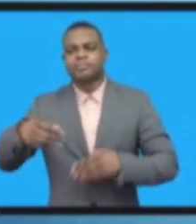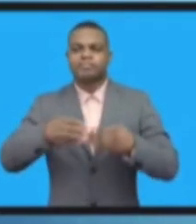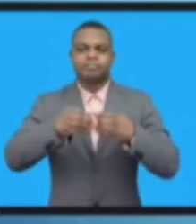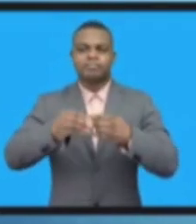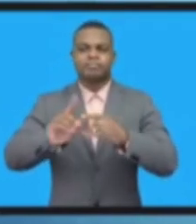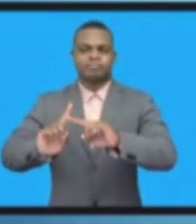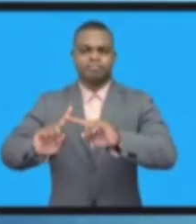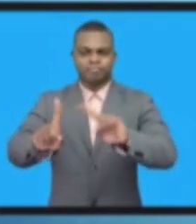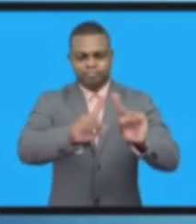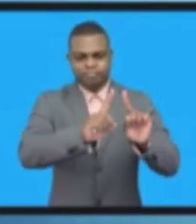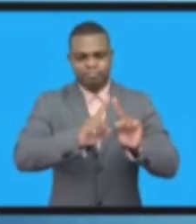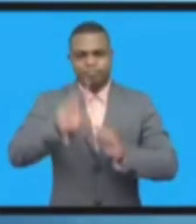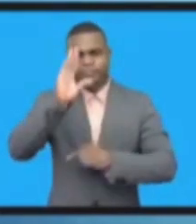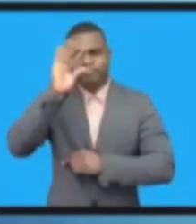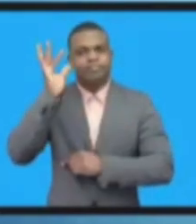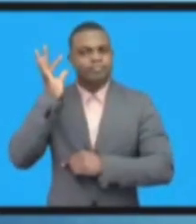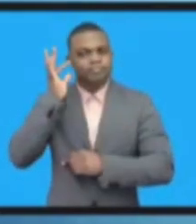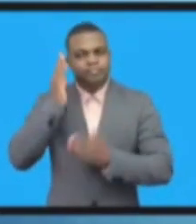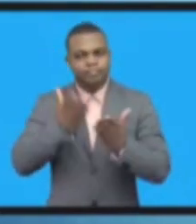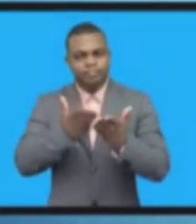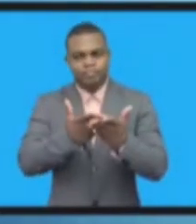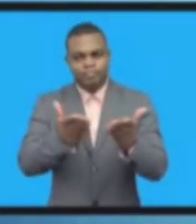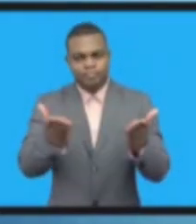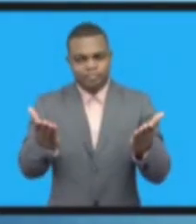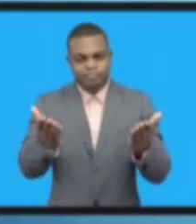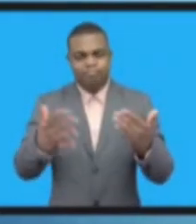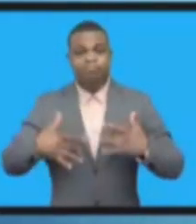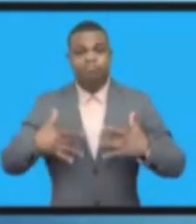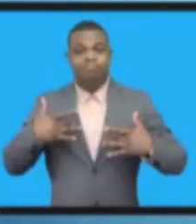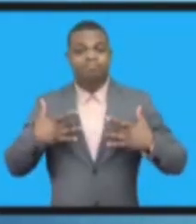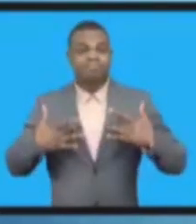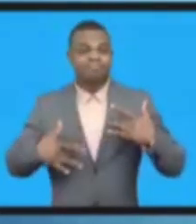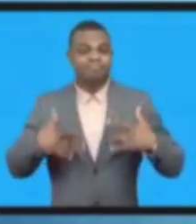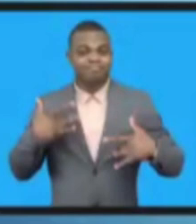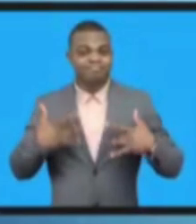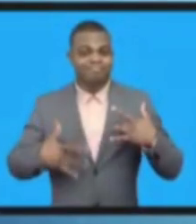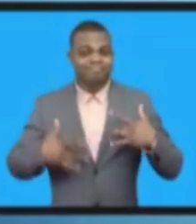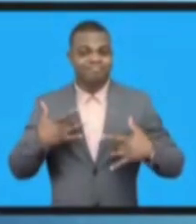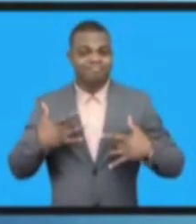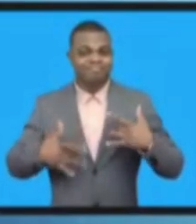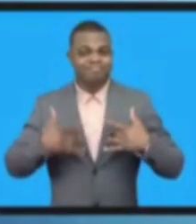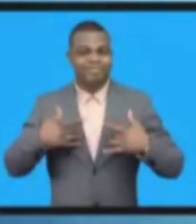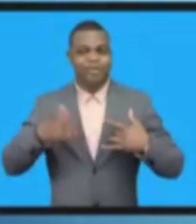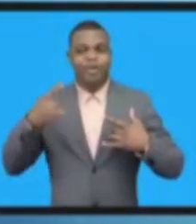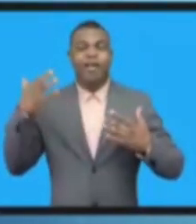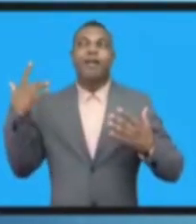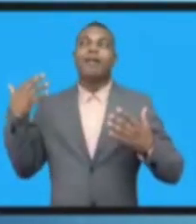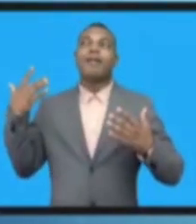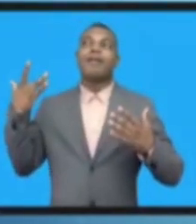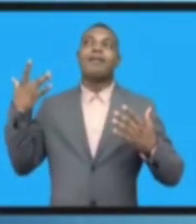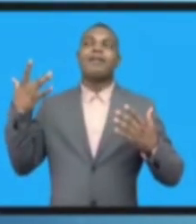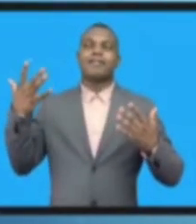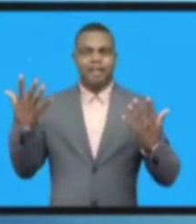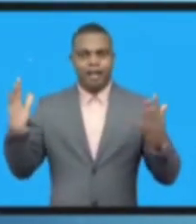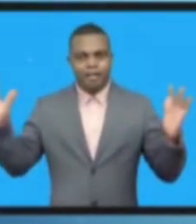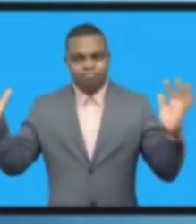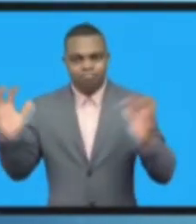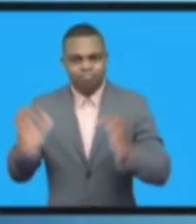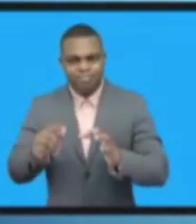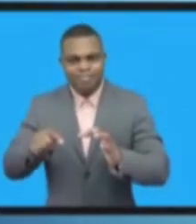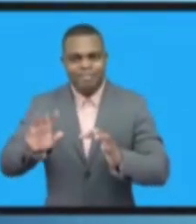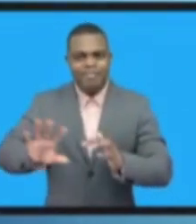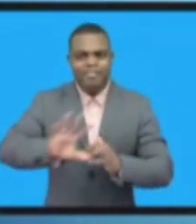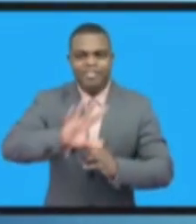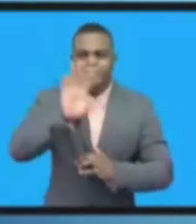Для меня это очень волнительный момент. Я снова приехала в Африку, на континент, где зародился IGF.